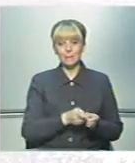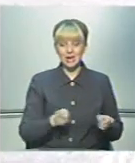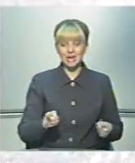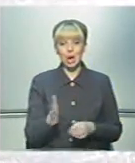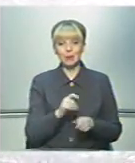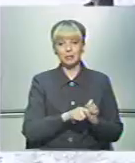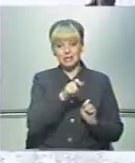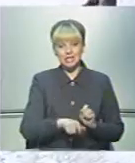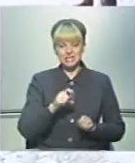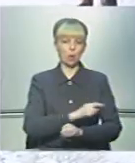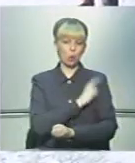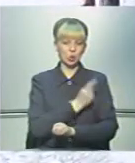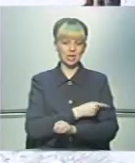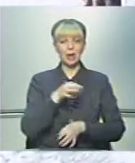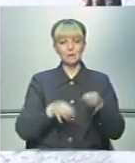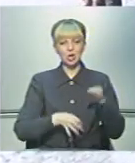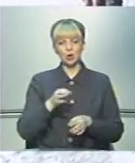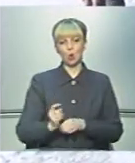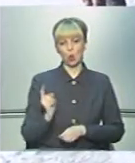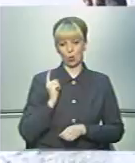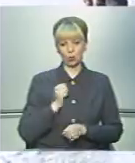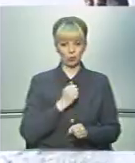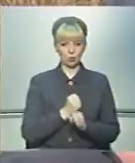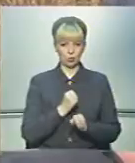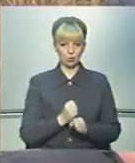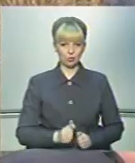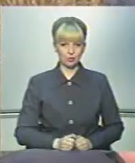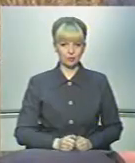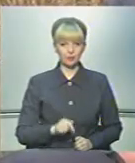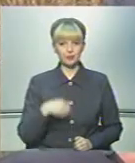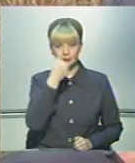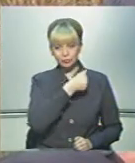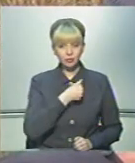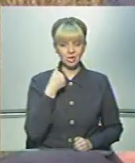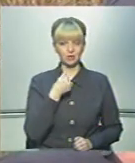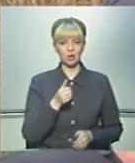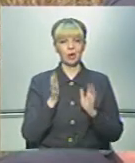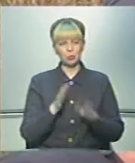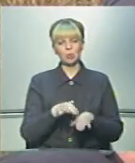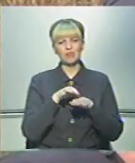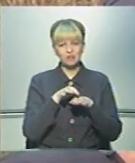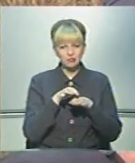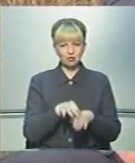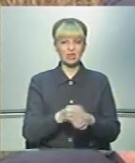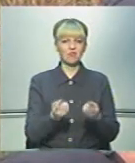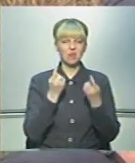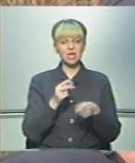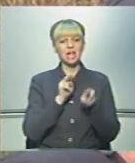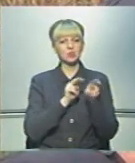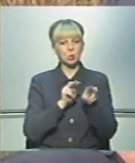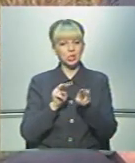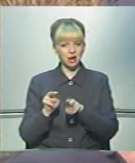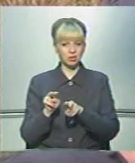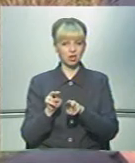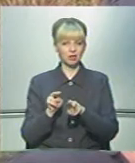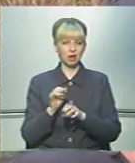рибінспектори посилюють природоохоронну роботу. В цьому році будемо вести великі спостереження